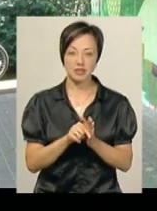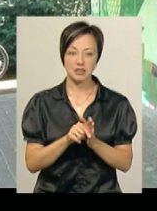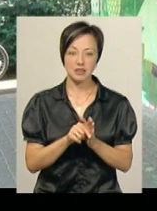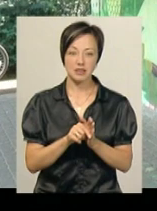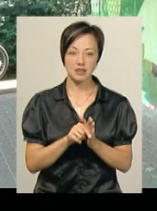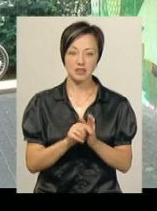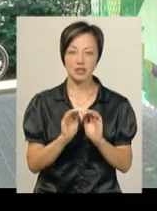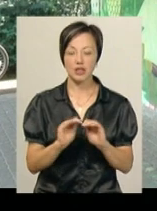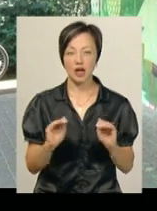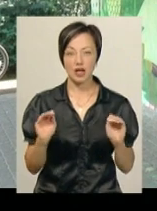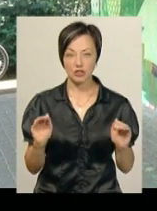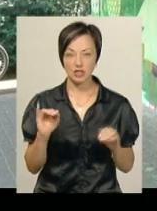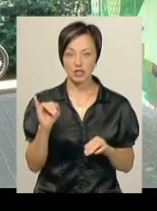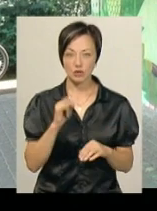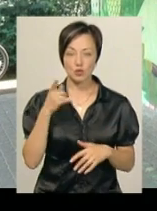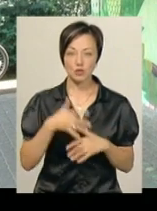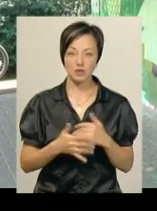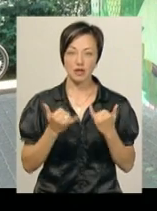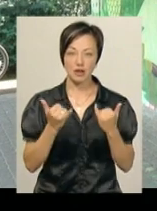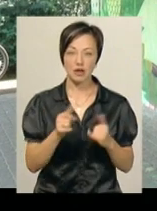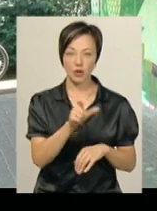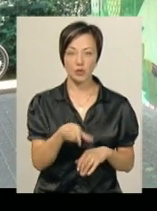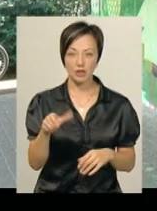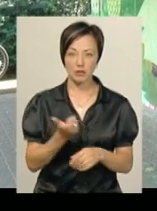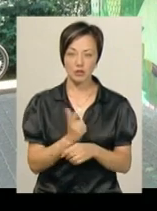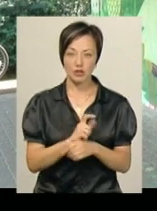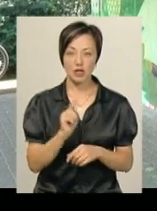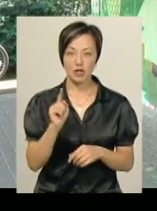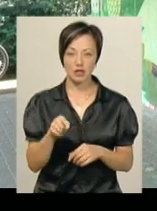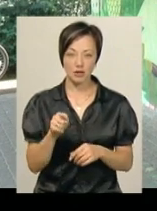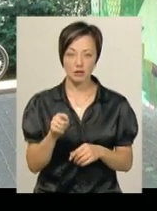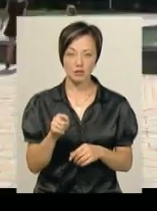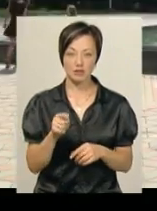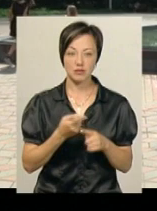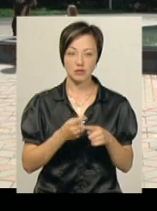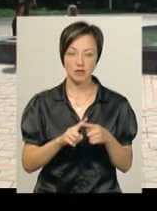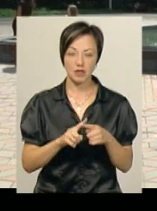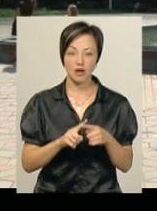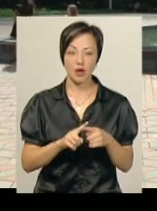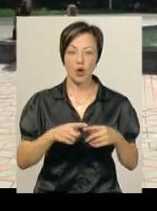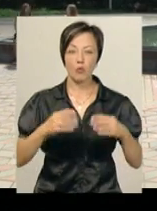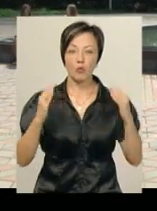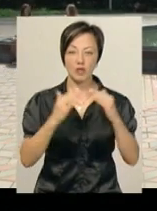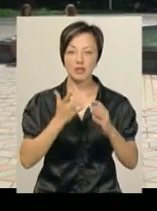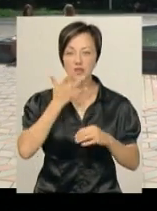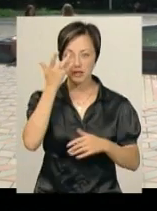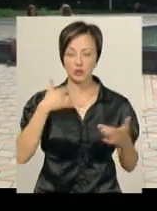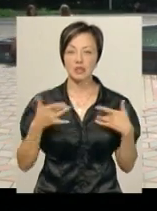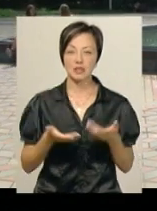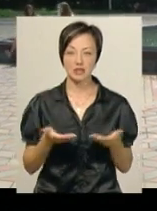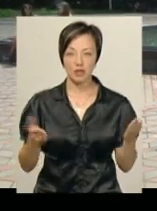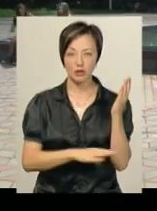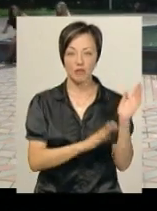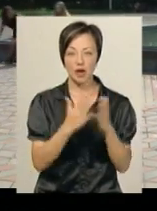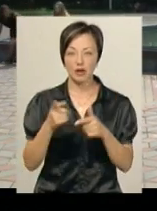дитячі і зрозуміли для містян більше. А там майстри будуть вже, графіті. Будівля з літньою сценою в парку імені